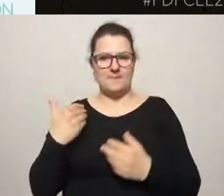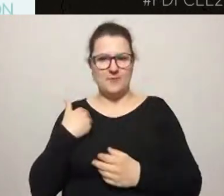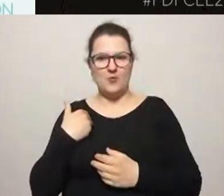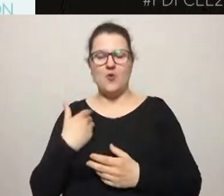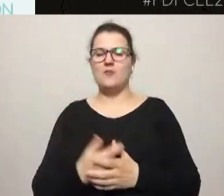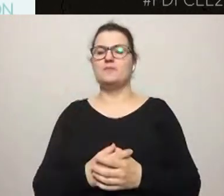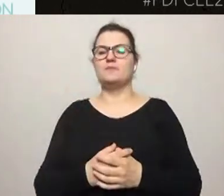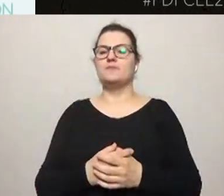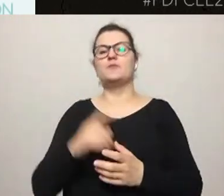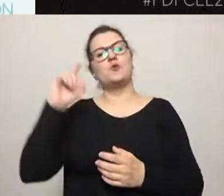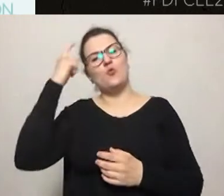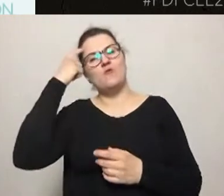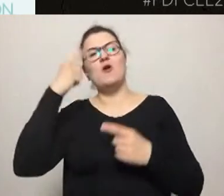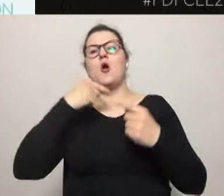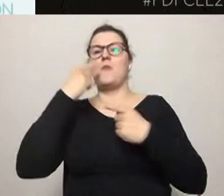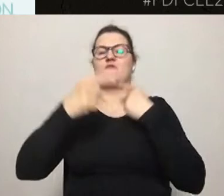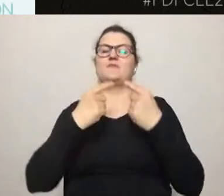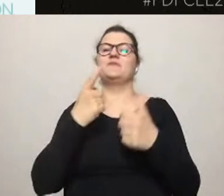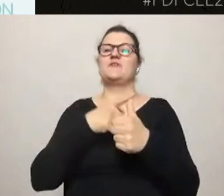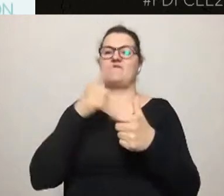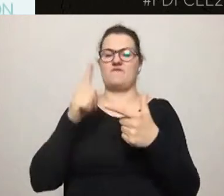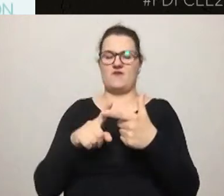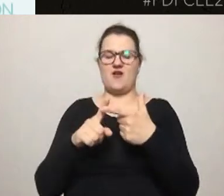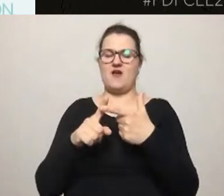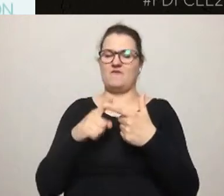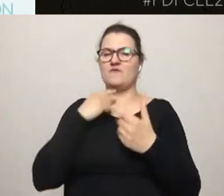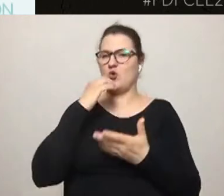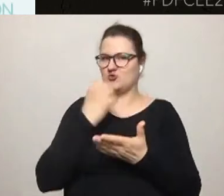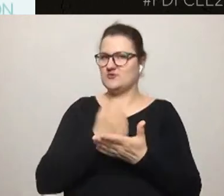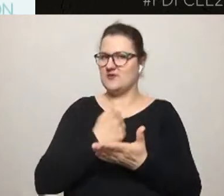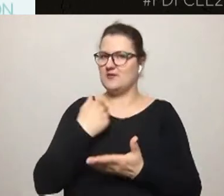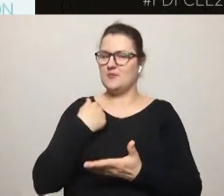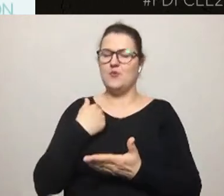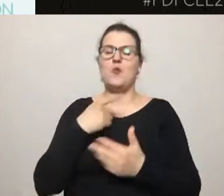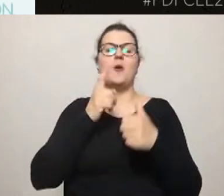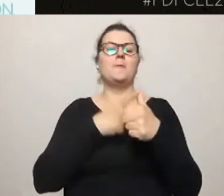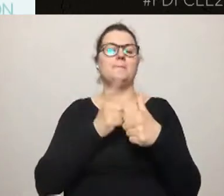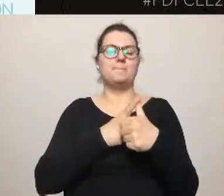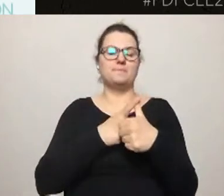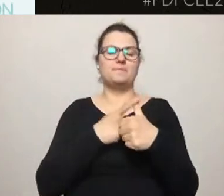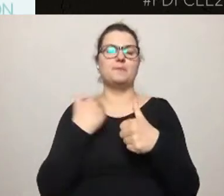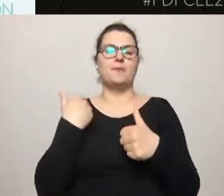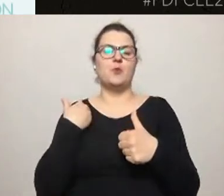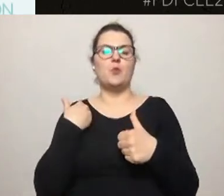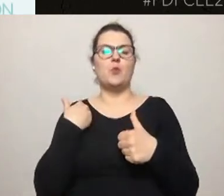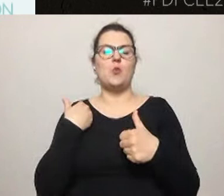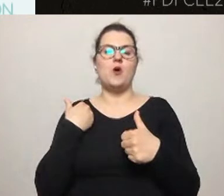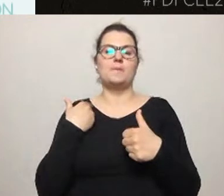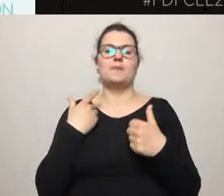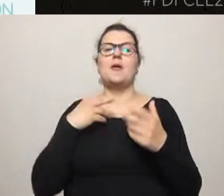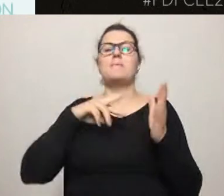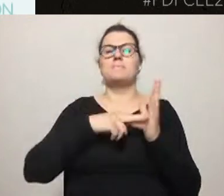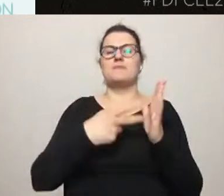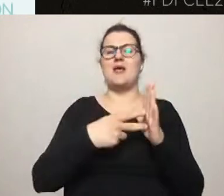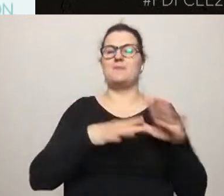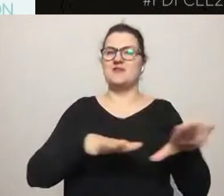zastosowaniach. Pierwsze to plan miejscowy Park Kasprowicza